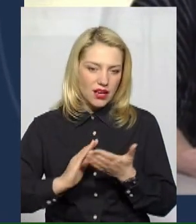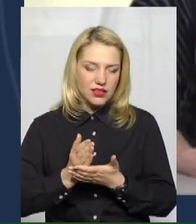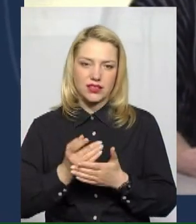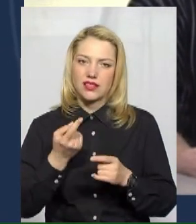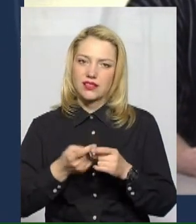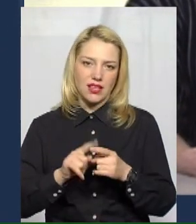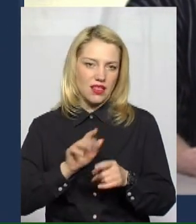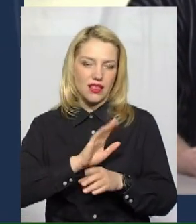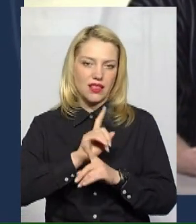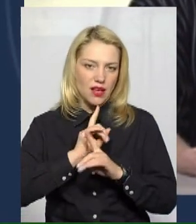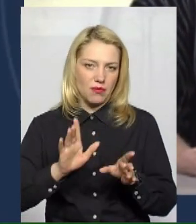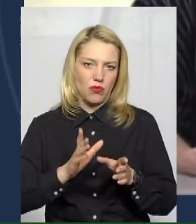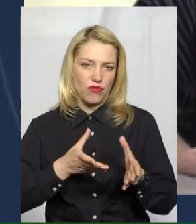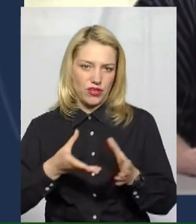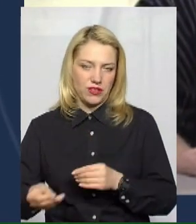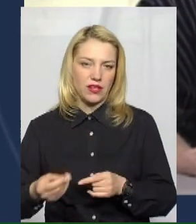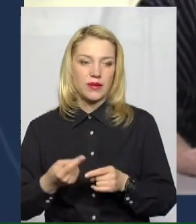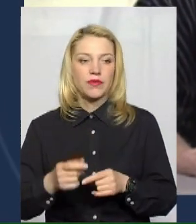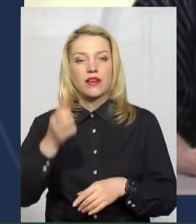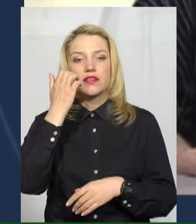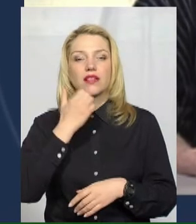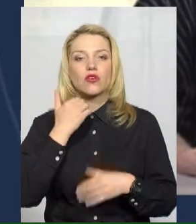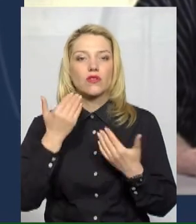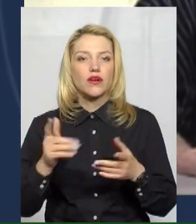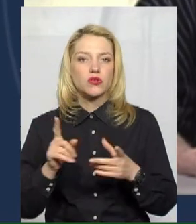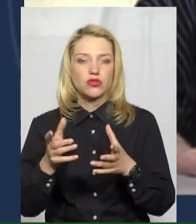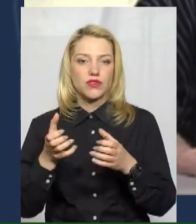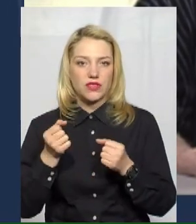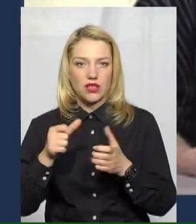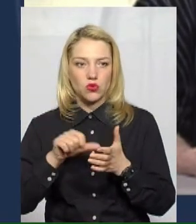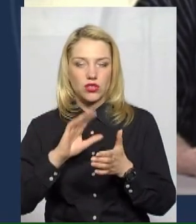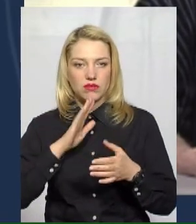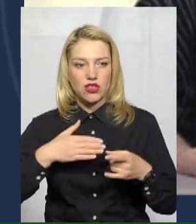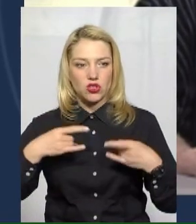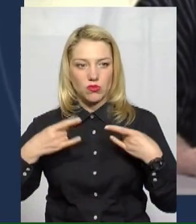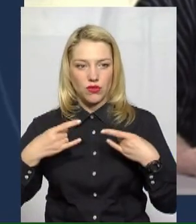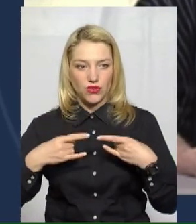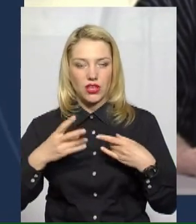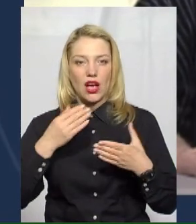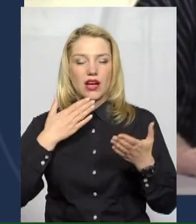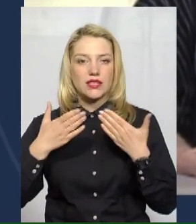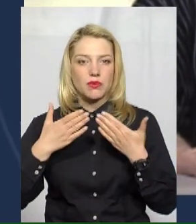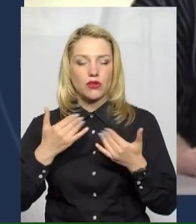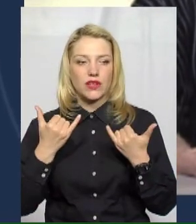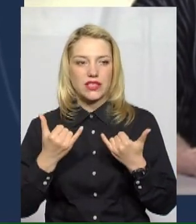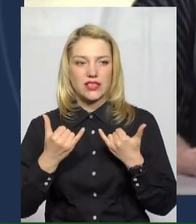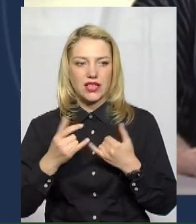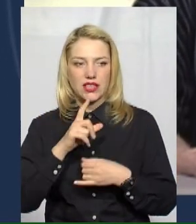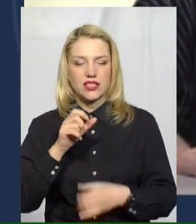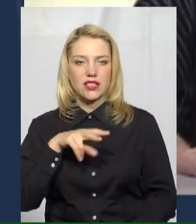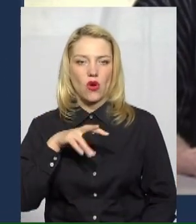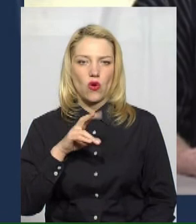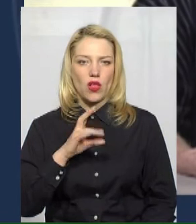почула. Я дякую вам, панове, що взяли ви участь у нашому ефірі. А спілкувалися ми нині із Олександром